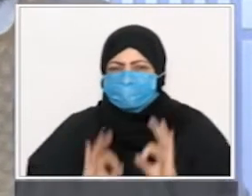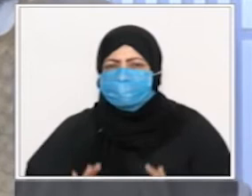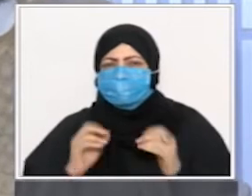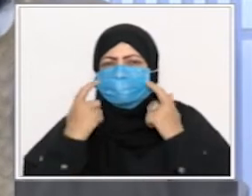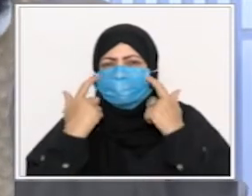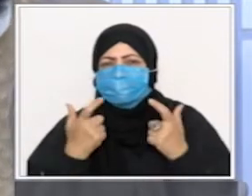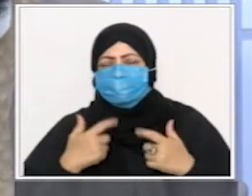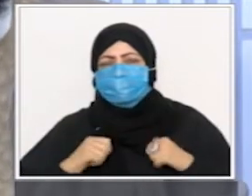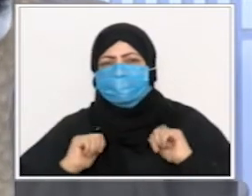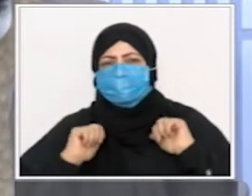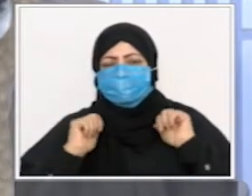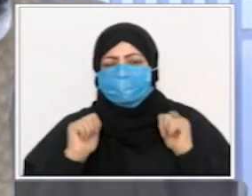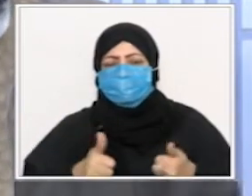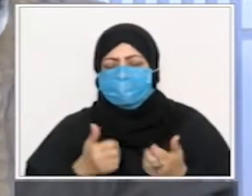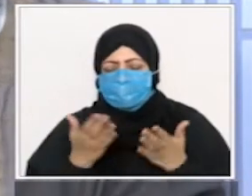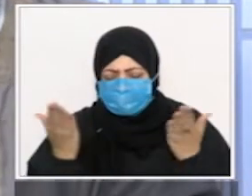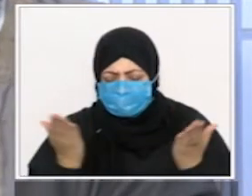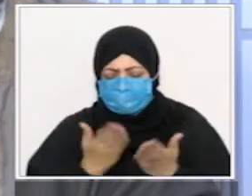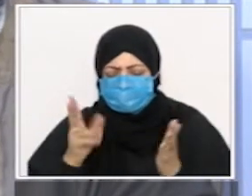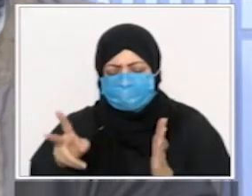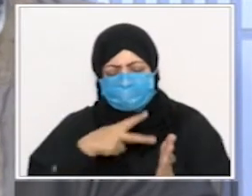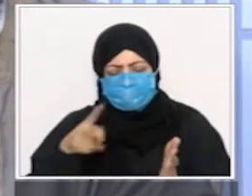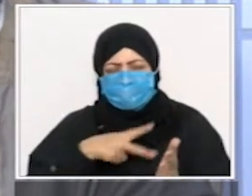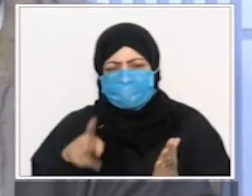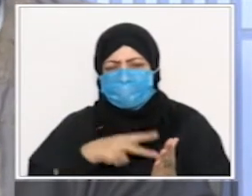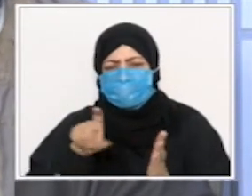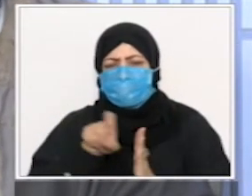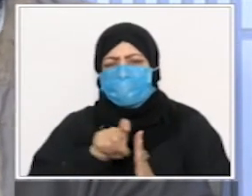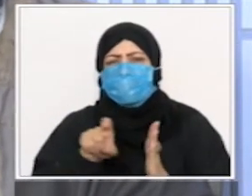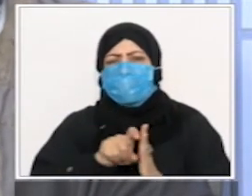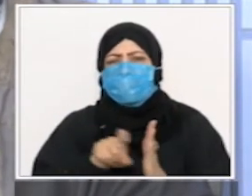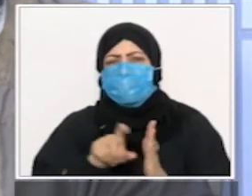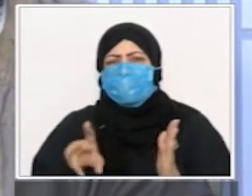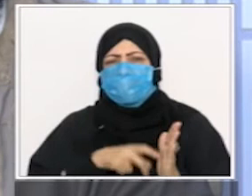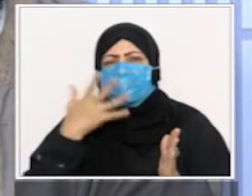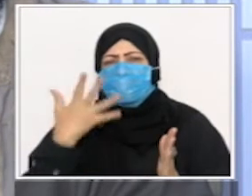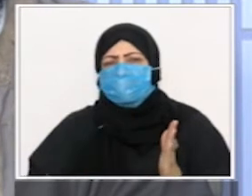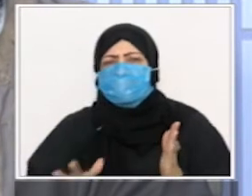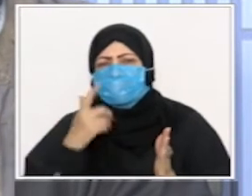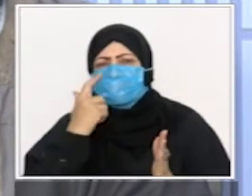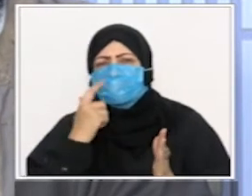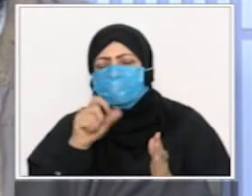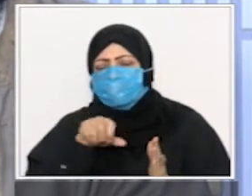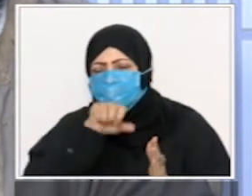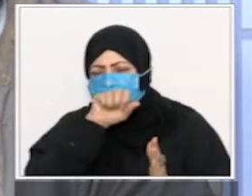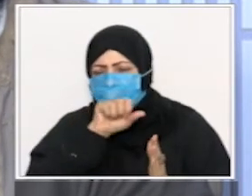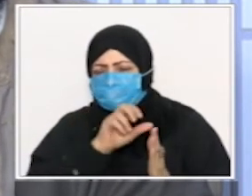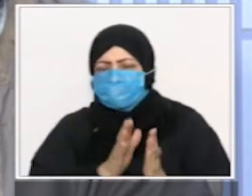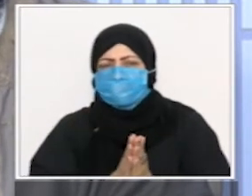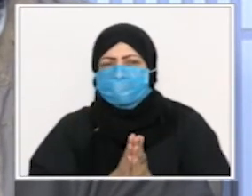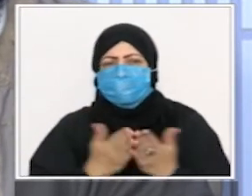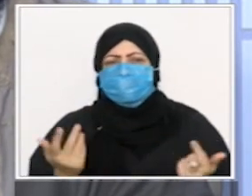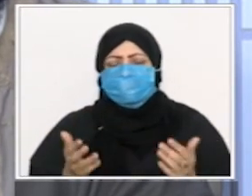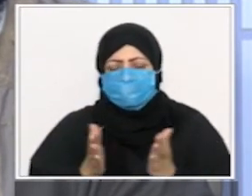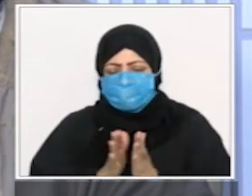يقرأ خمسين آية فالخطاب لمن يقرؤون القرآن وللطلبة العلم الذين مارسوا القرآن